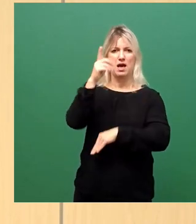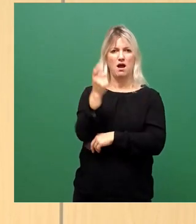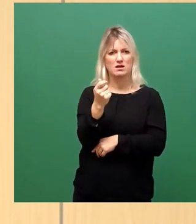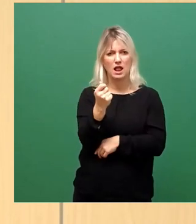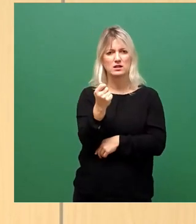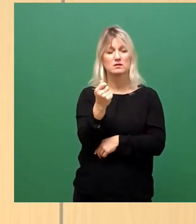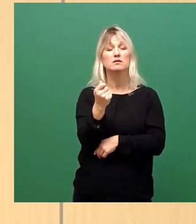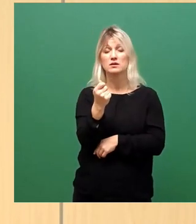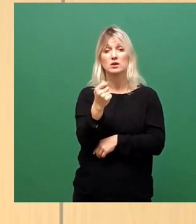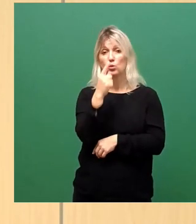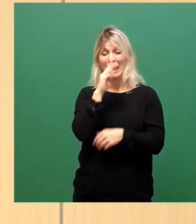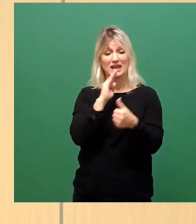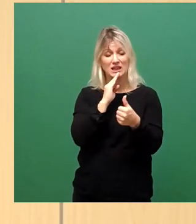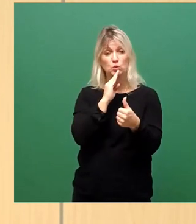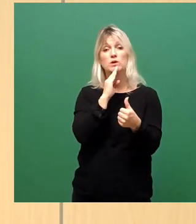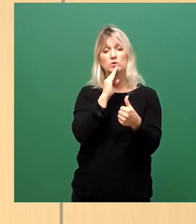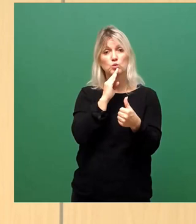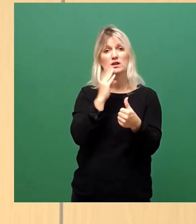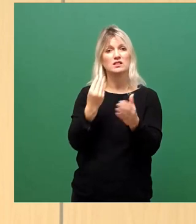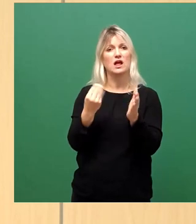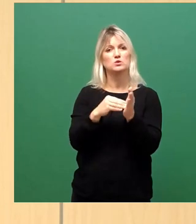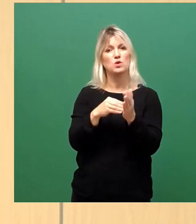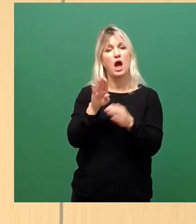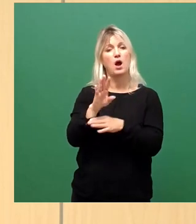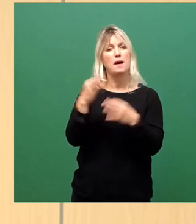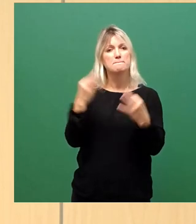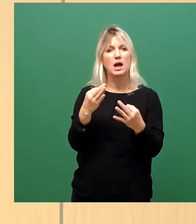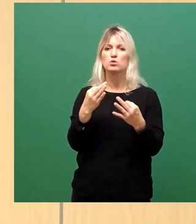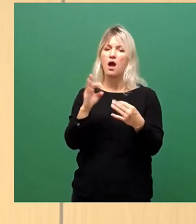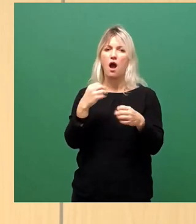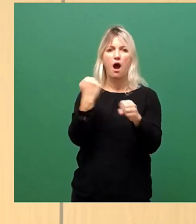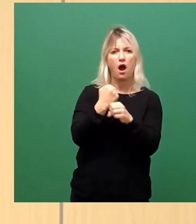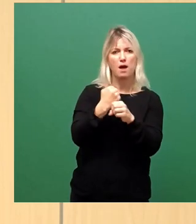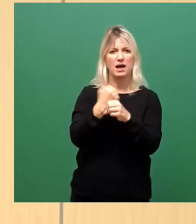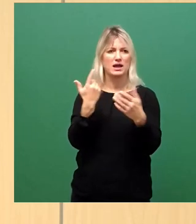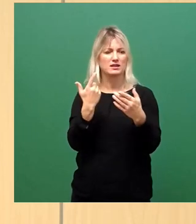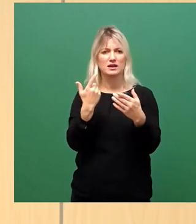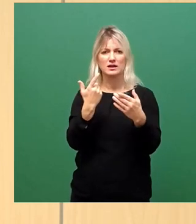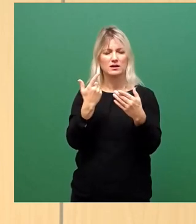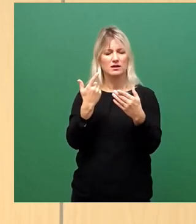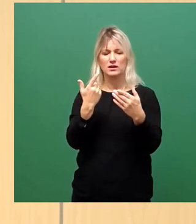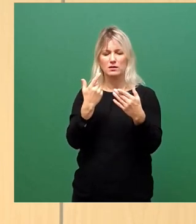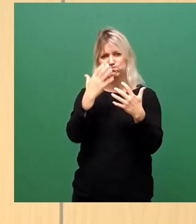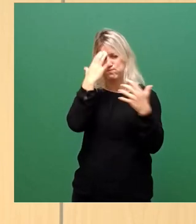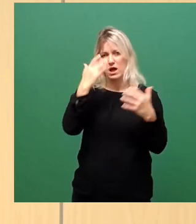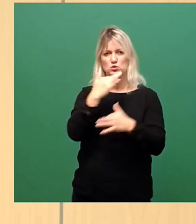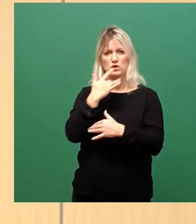das ist eine Lehre daraus, wesentliche Entflechtung der Arbeit, weniger Arbeitsdichte und vielmehr im Prinzip,